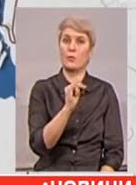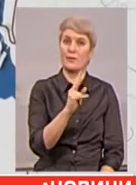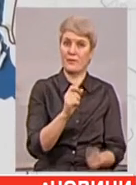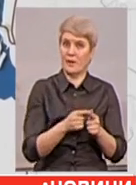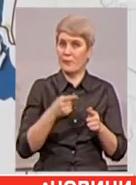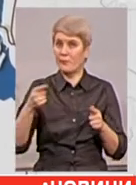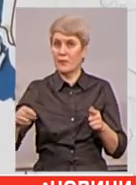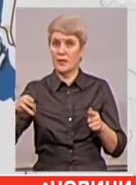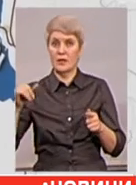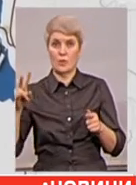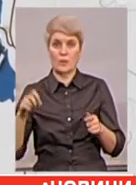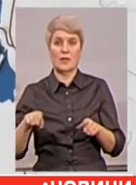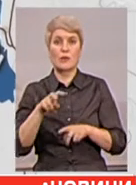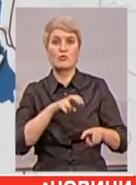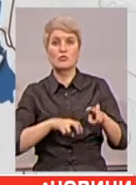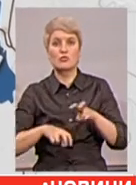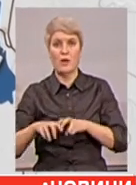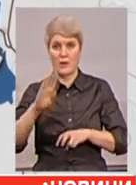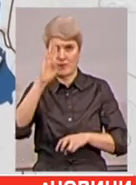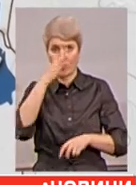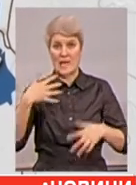Там ворог теж шукає слабкі місця у нашій обороні.